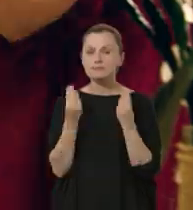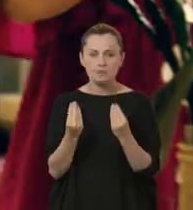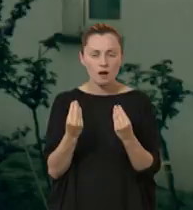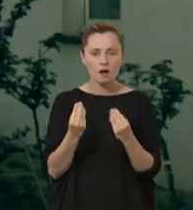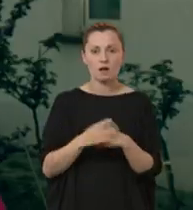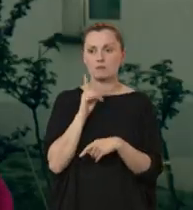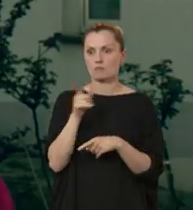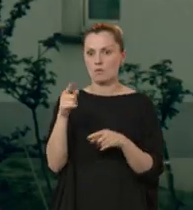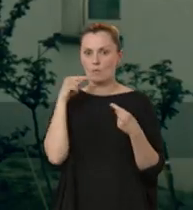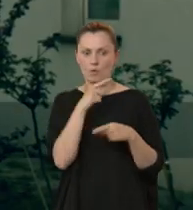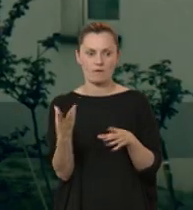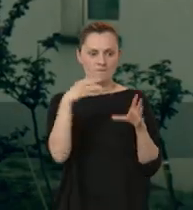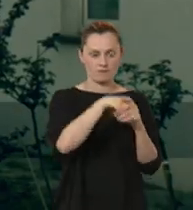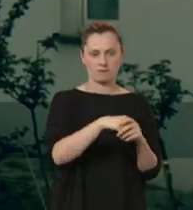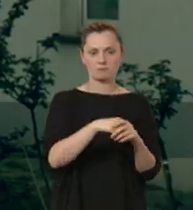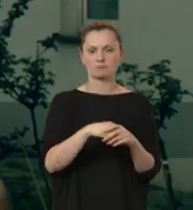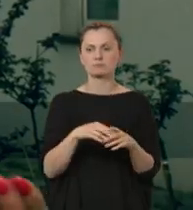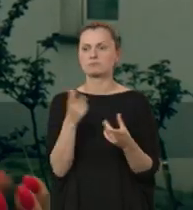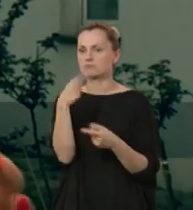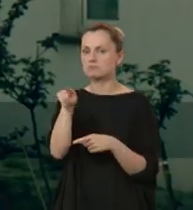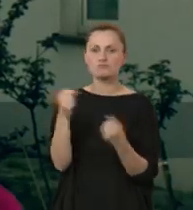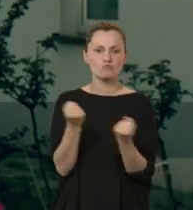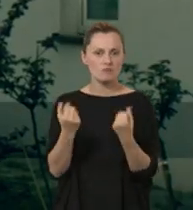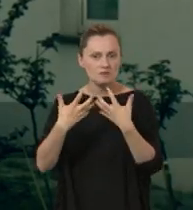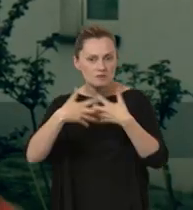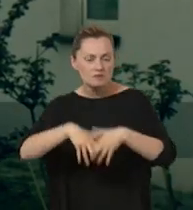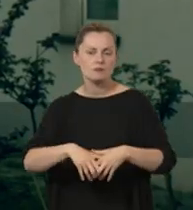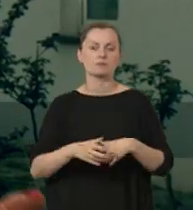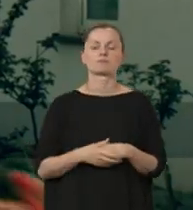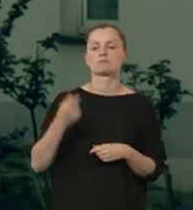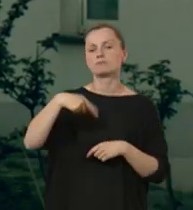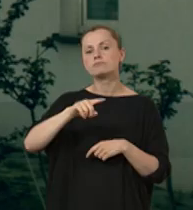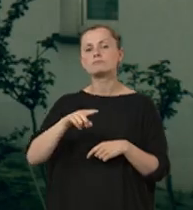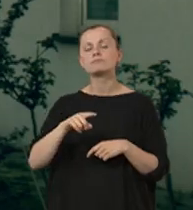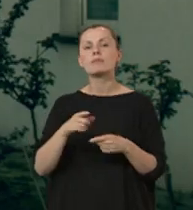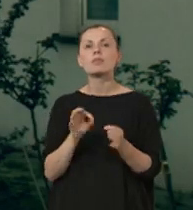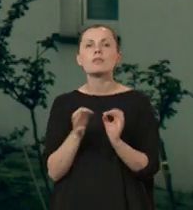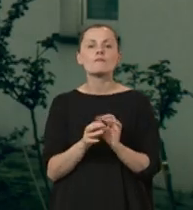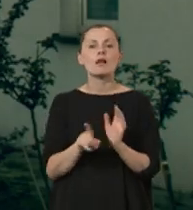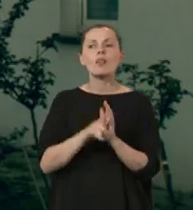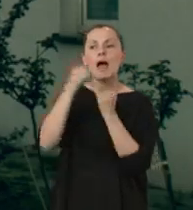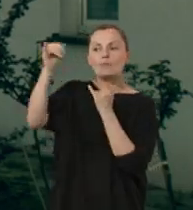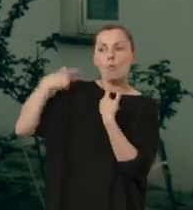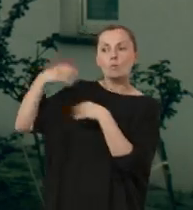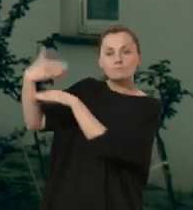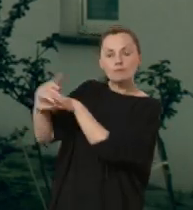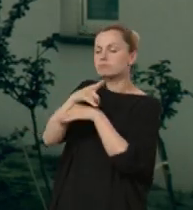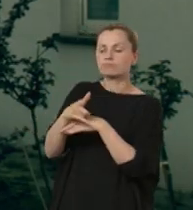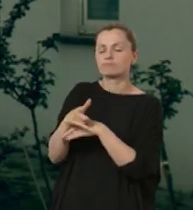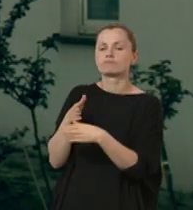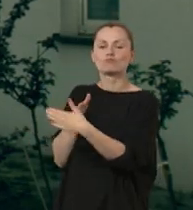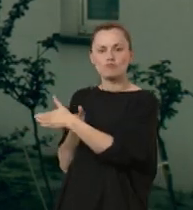Niesamowity. Jak potrafili w to wejść, jak gdzieś się zintegrowali, jak postawili gdzieś, nawet dla innych,